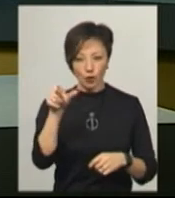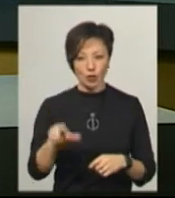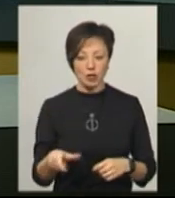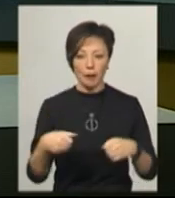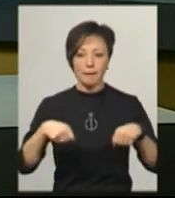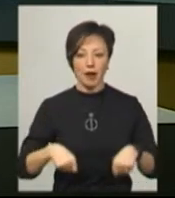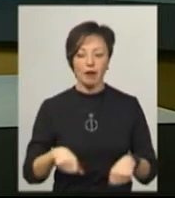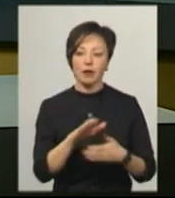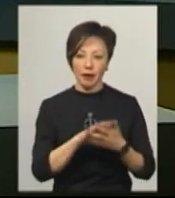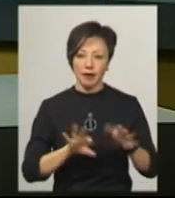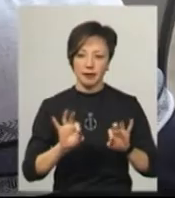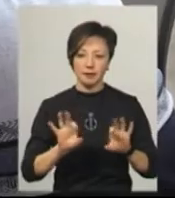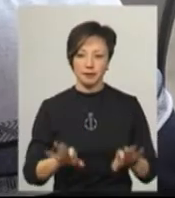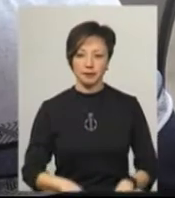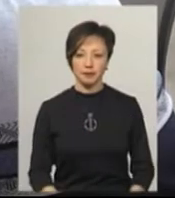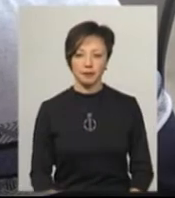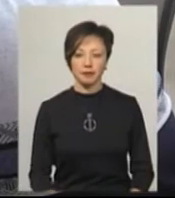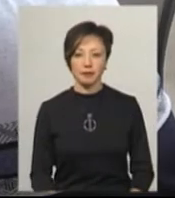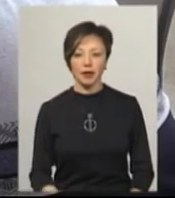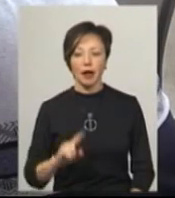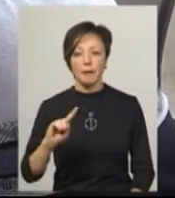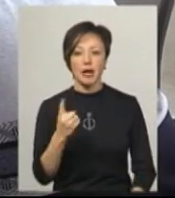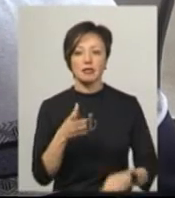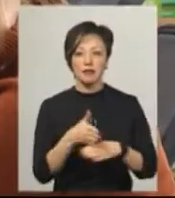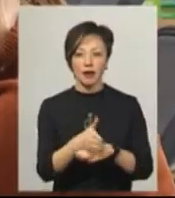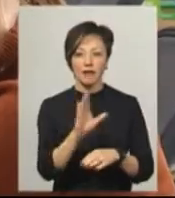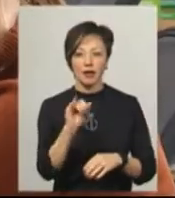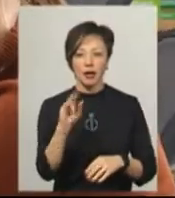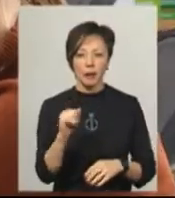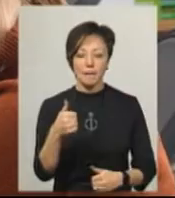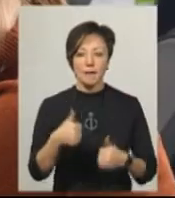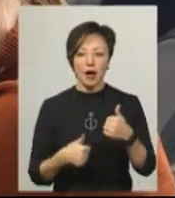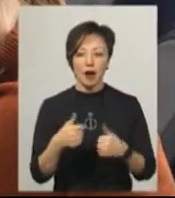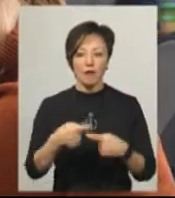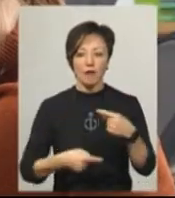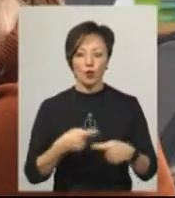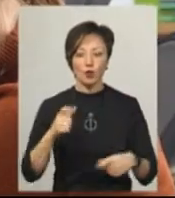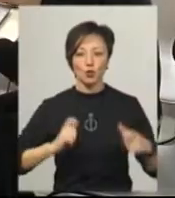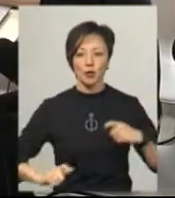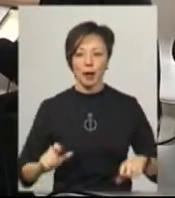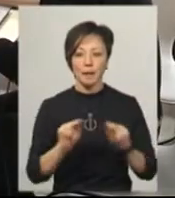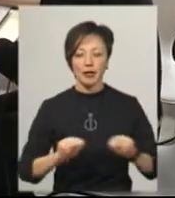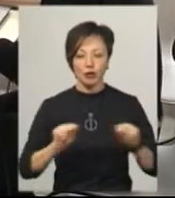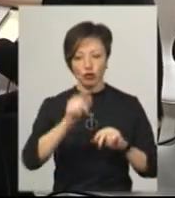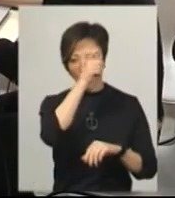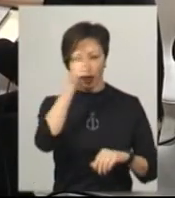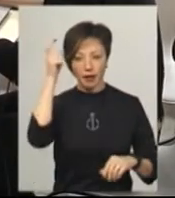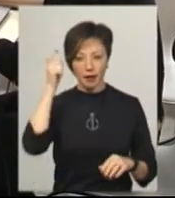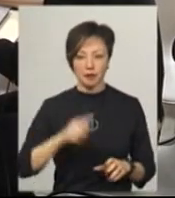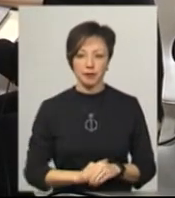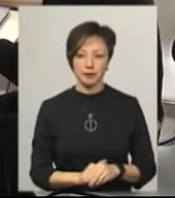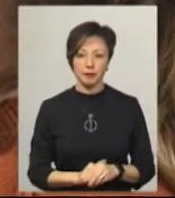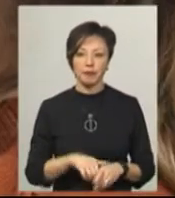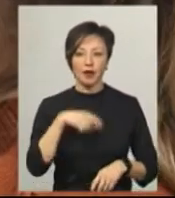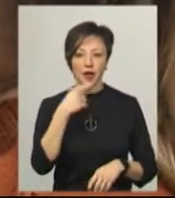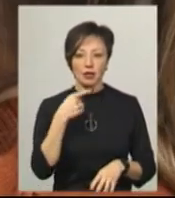бачила Леся Боровець. Першу завітала на вікімарафон студентка Хмельницької гуманітарної педагогічної академії Ольга Підберезна.